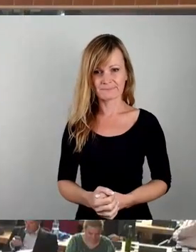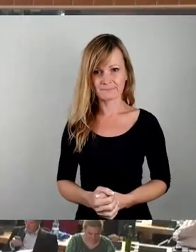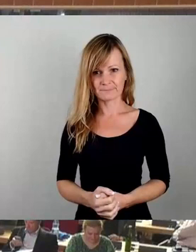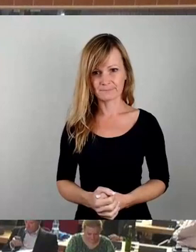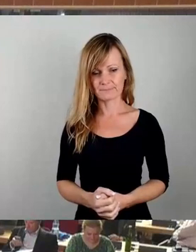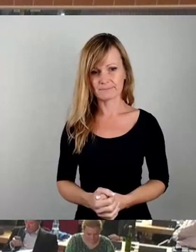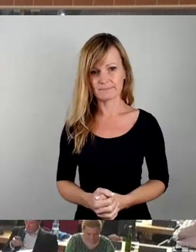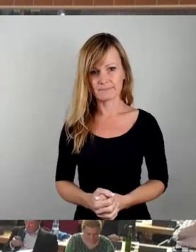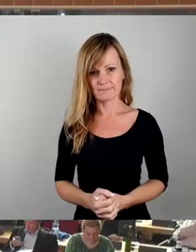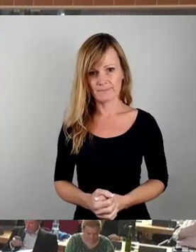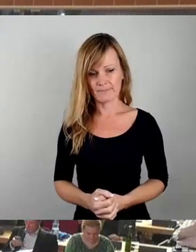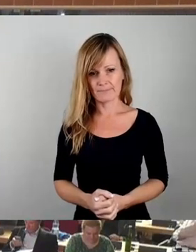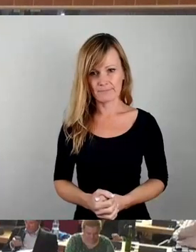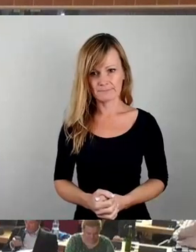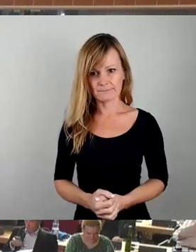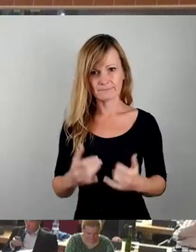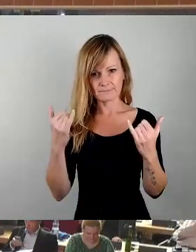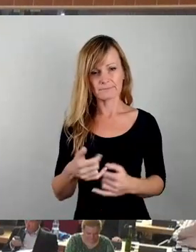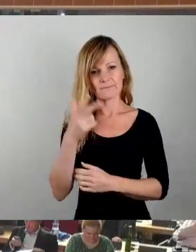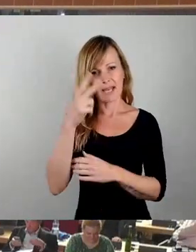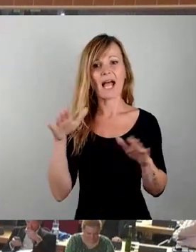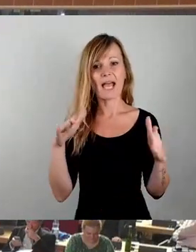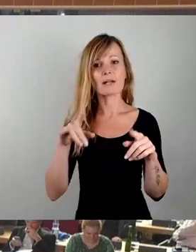So, jetzt Herr Engel und dann Herr Nietzsche.